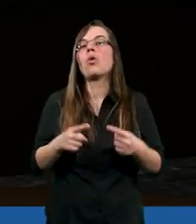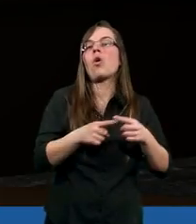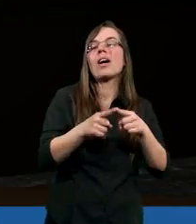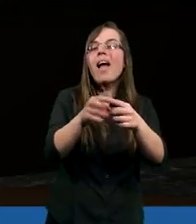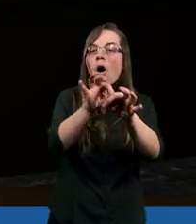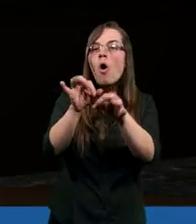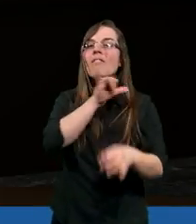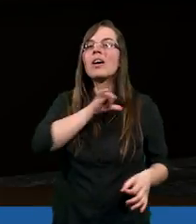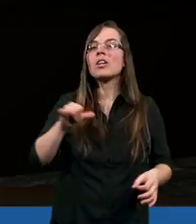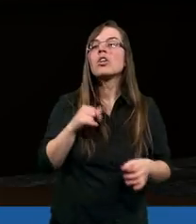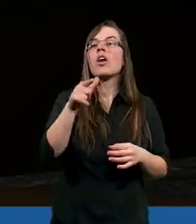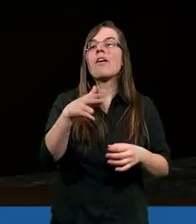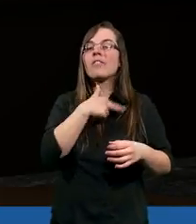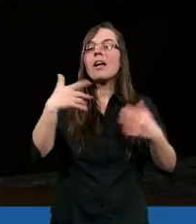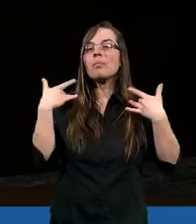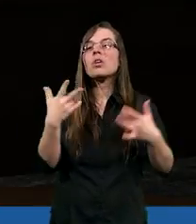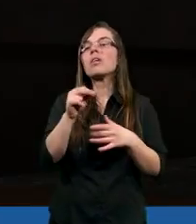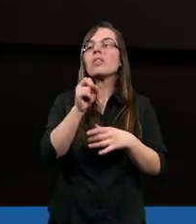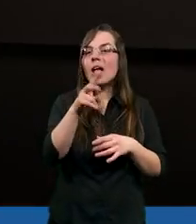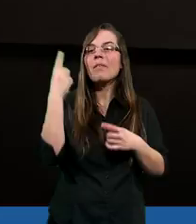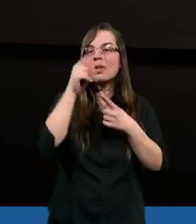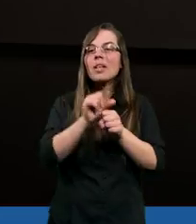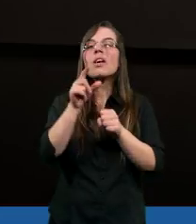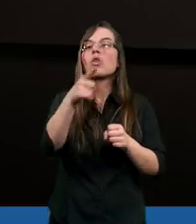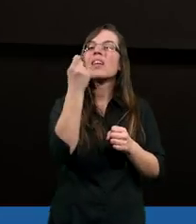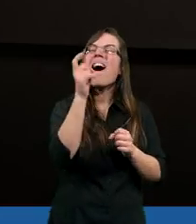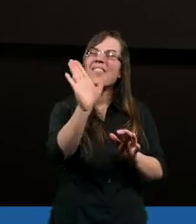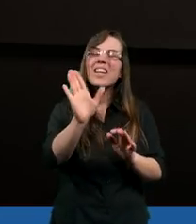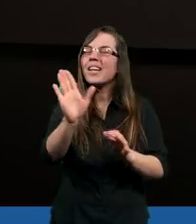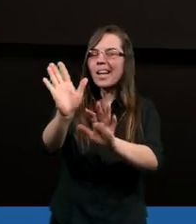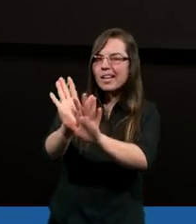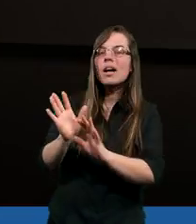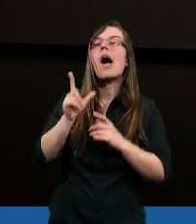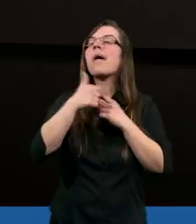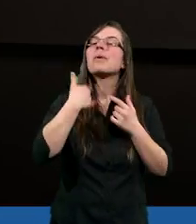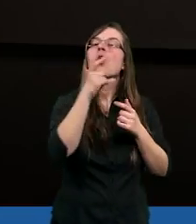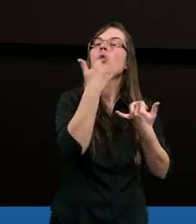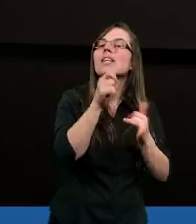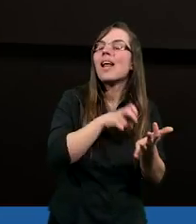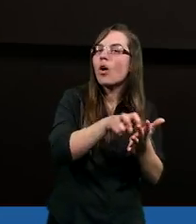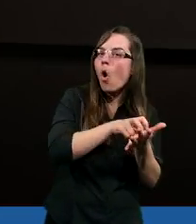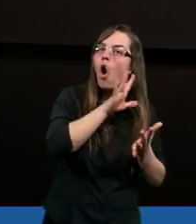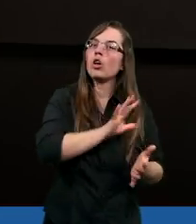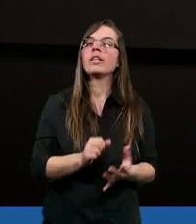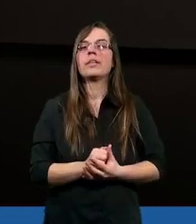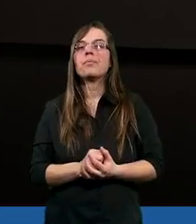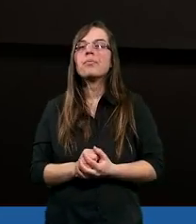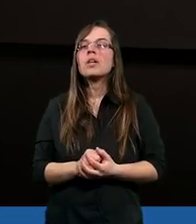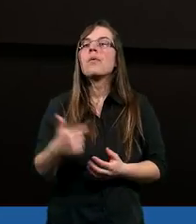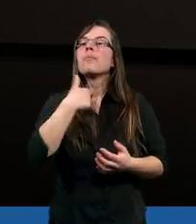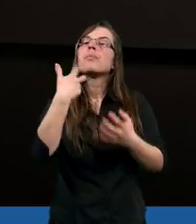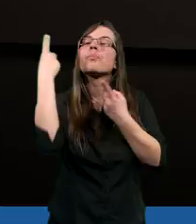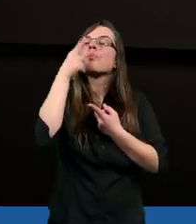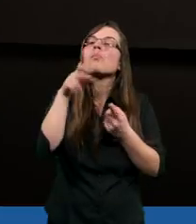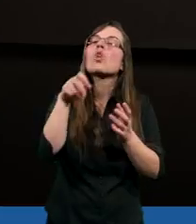kierować słowa do Boga, jeśli nie wierzymy w jego istnienie. To na pewno. To za chwilkę. O coś innego chodzi mi. Chodzi mi i